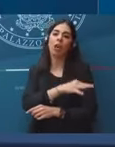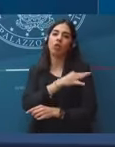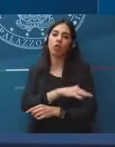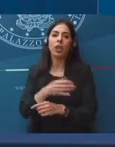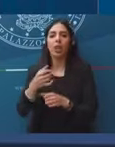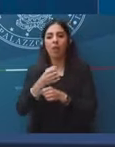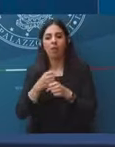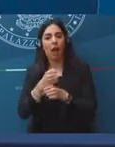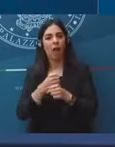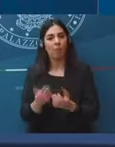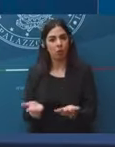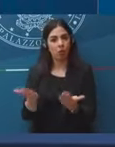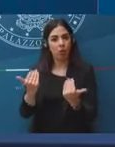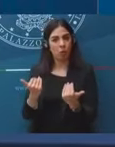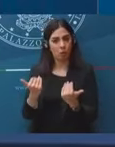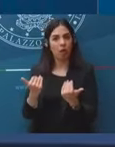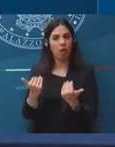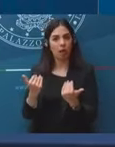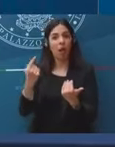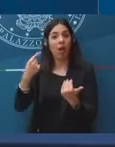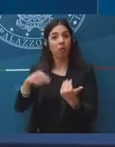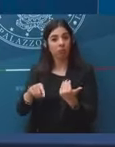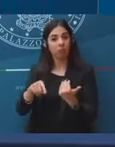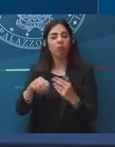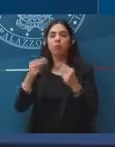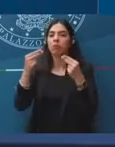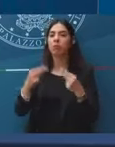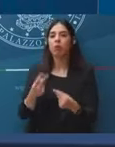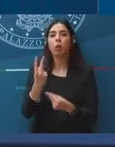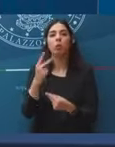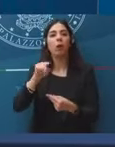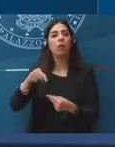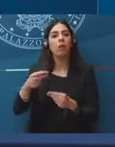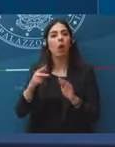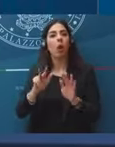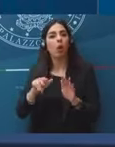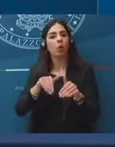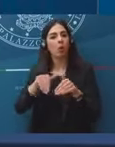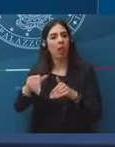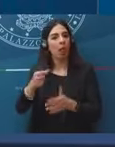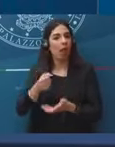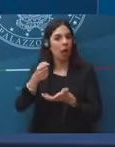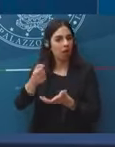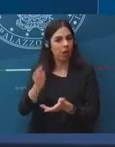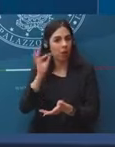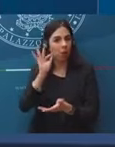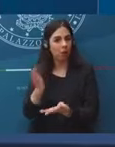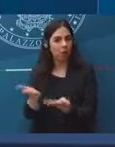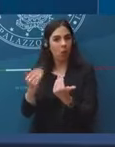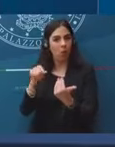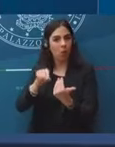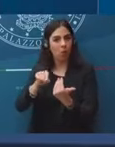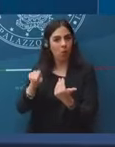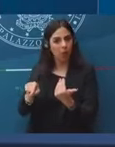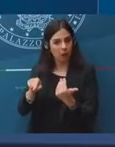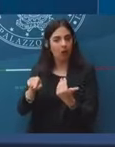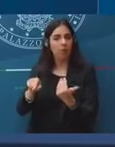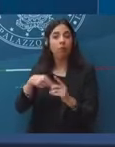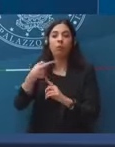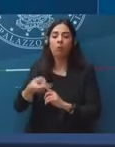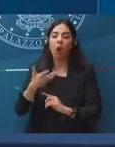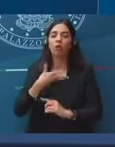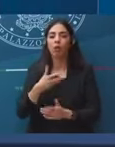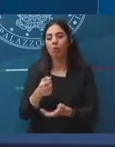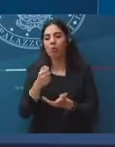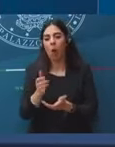farmaci, per i quali stanziamo 2,8 miliardi. Poi vi sono i fondi che verranno utilizzati